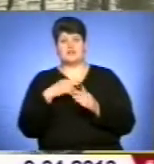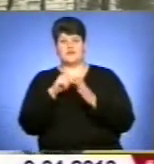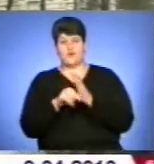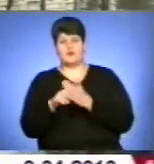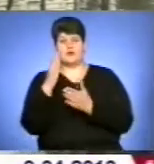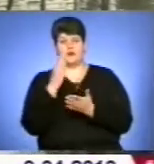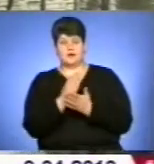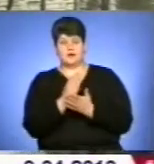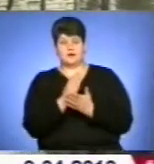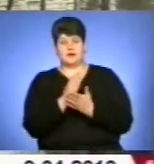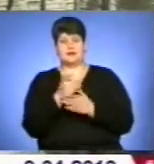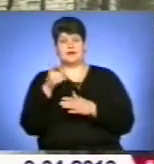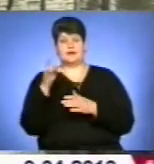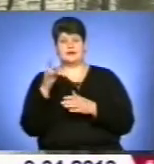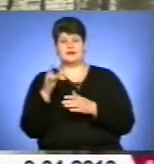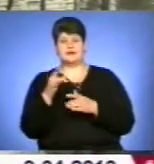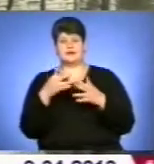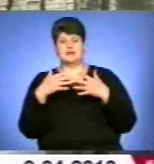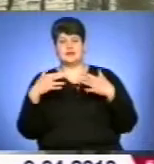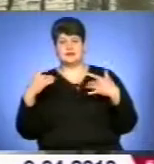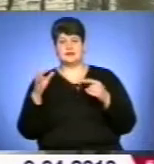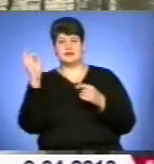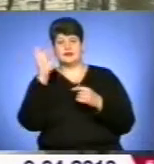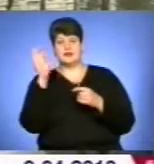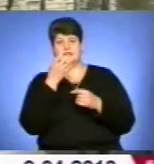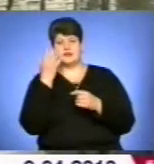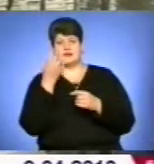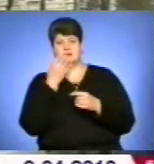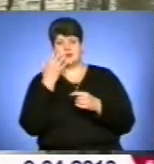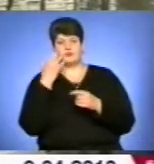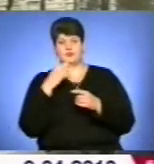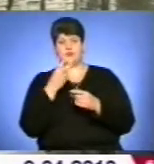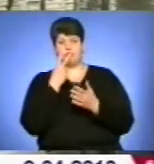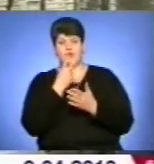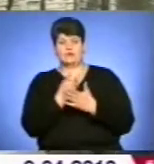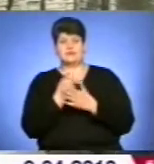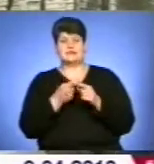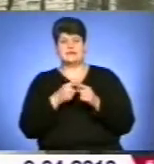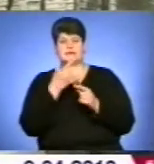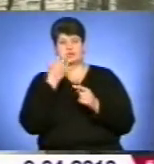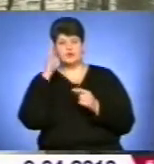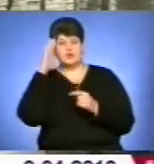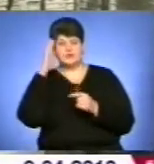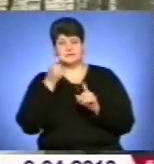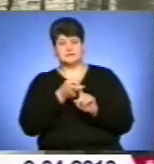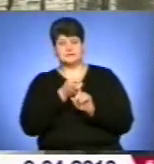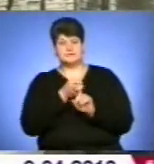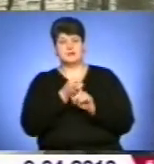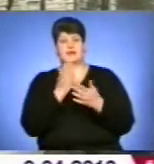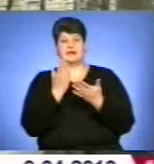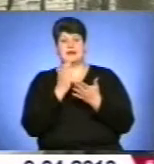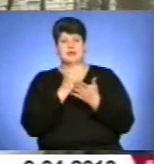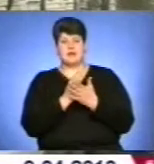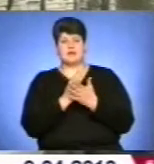гідрохімічні та гідротермічні показники. А саме основне – це температура води, яка має